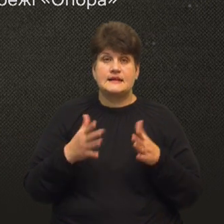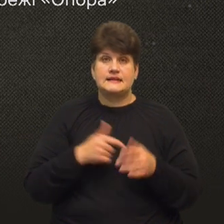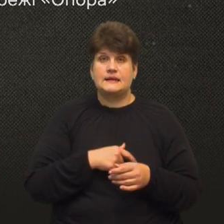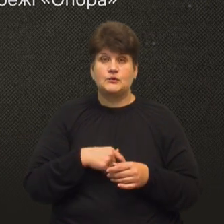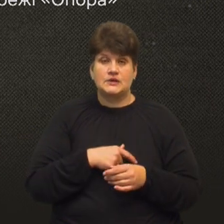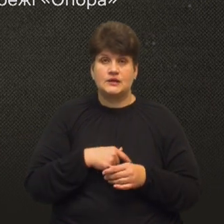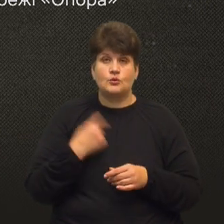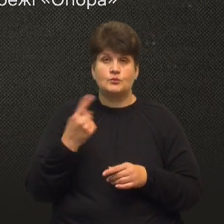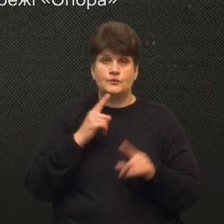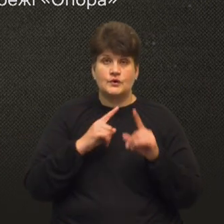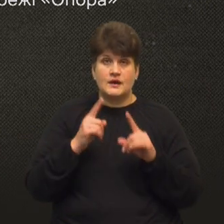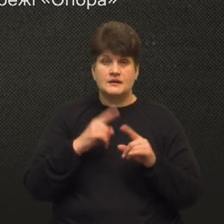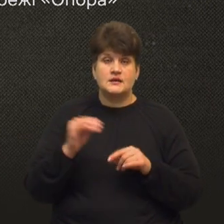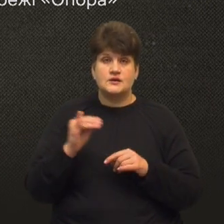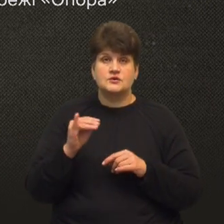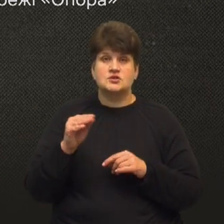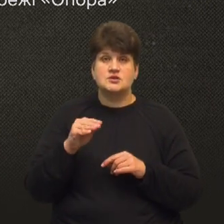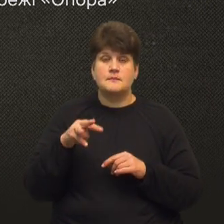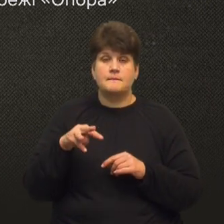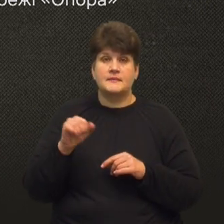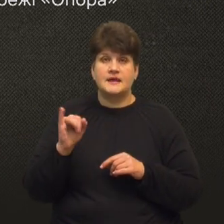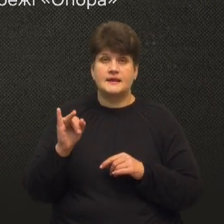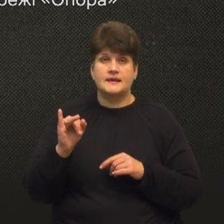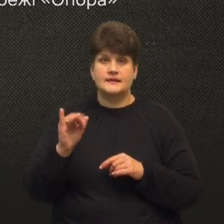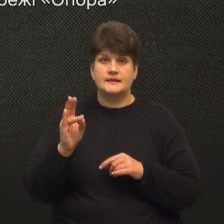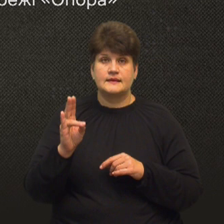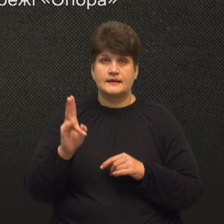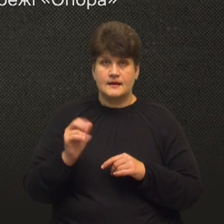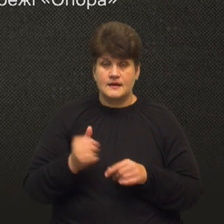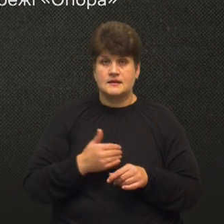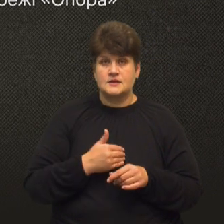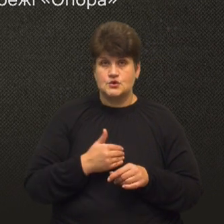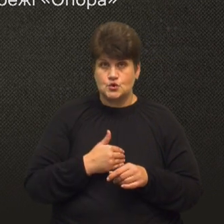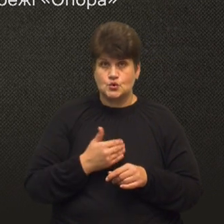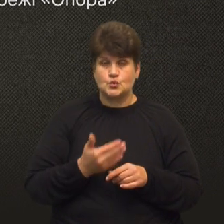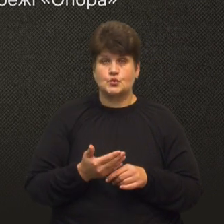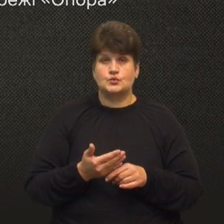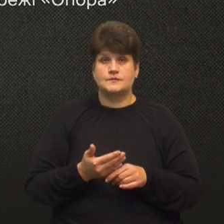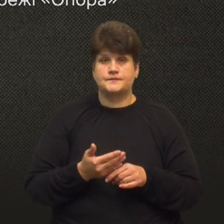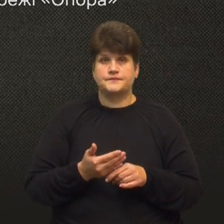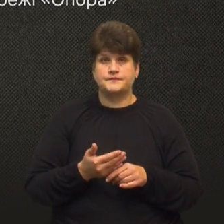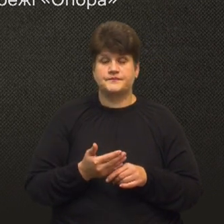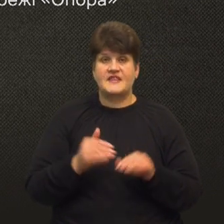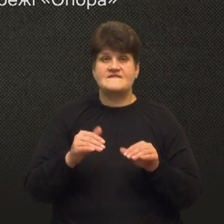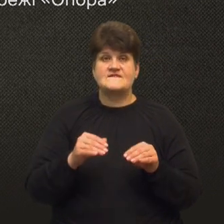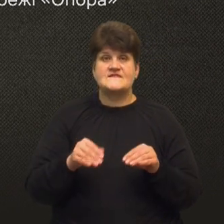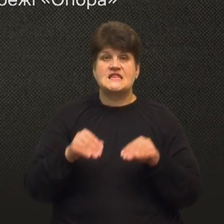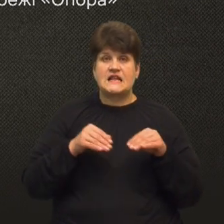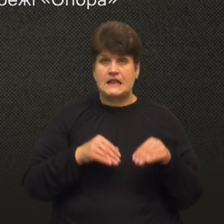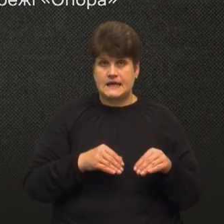обласної ради Ігорем Жмінкою, як я зрозумію, ініціюють саме відкликання